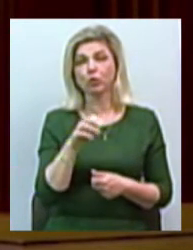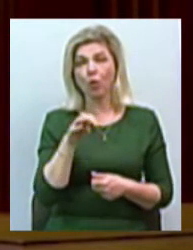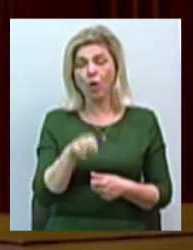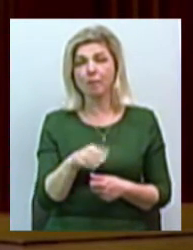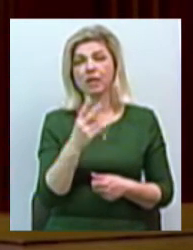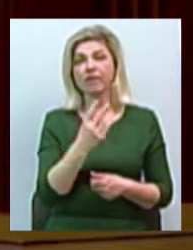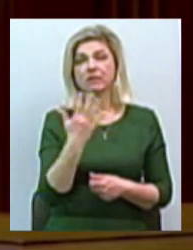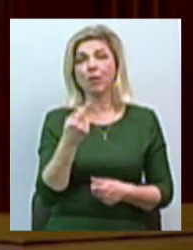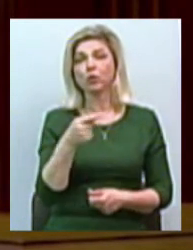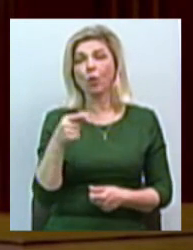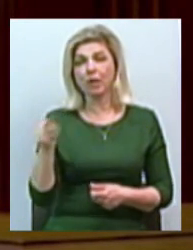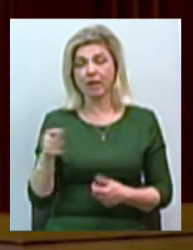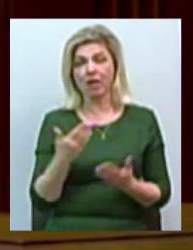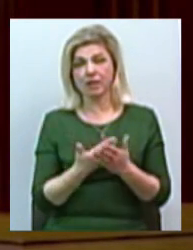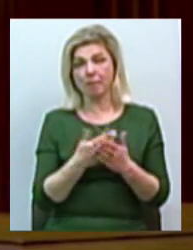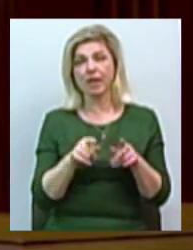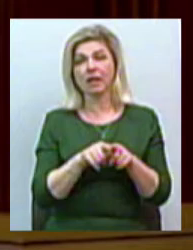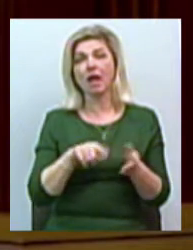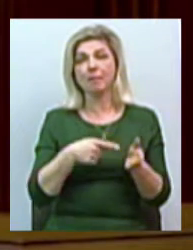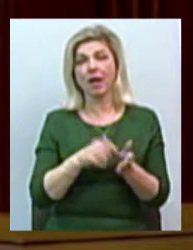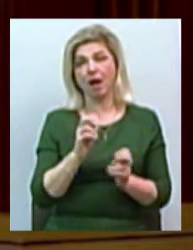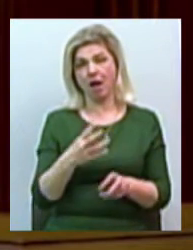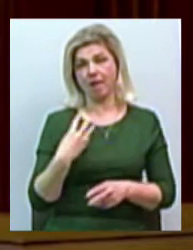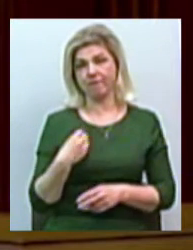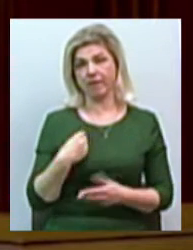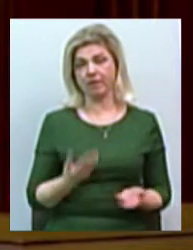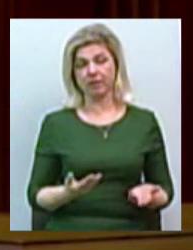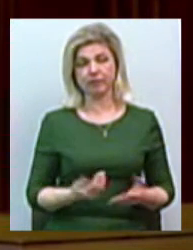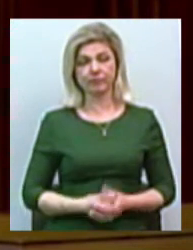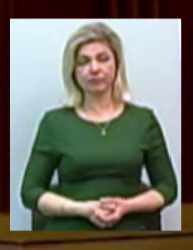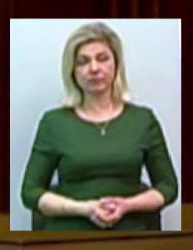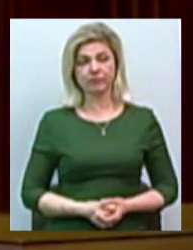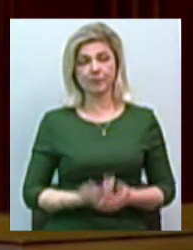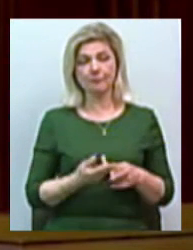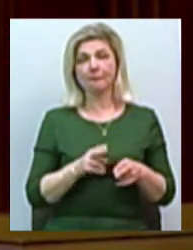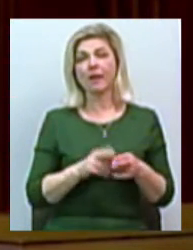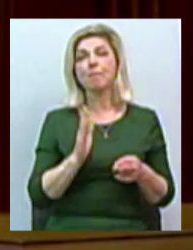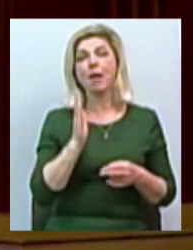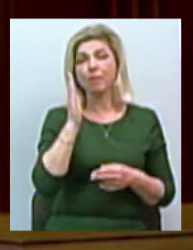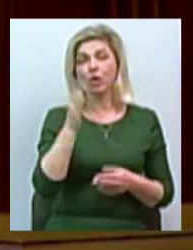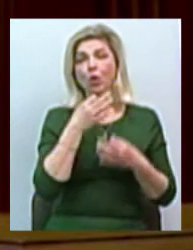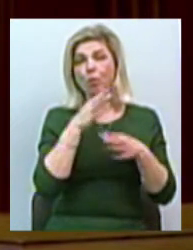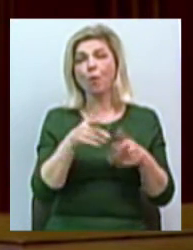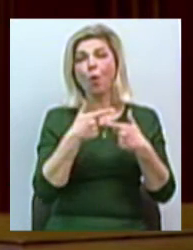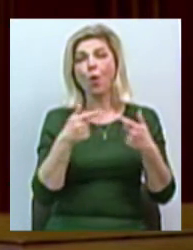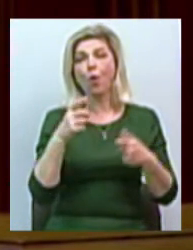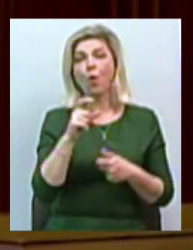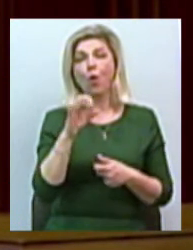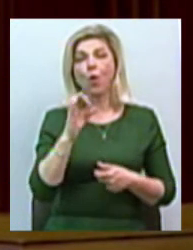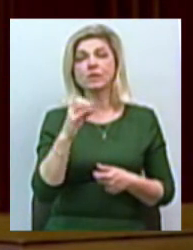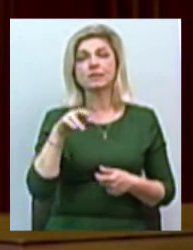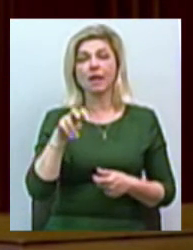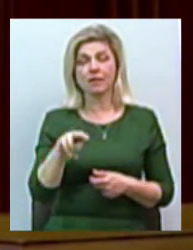номерів, наприклад, в таких містах, як Львів? Це в майбутньому, будь-якому хостелі можна буде